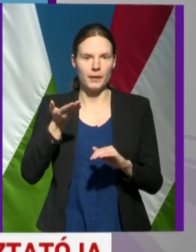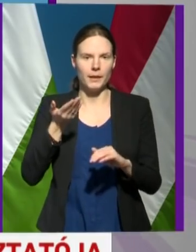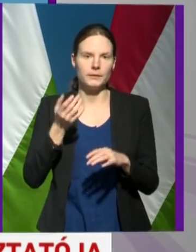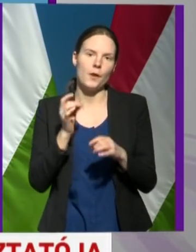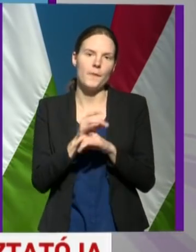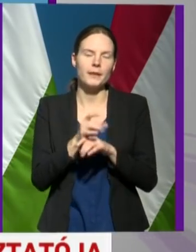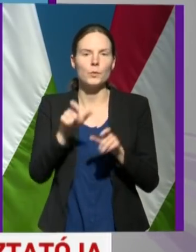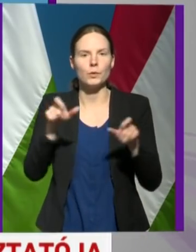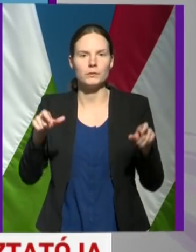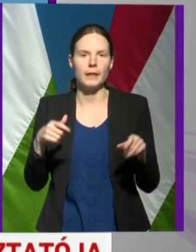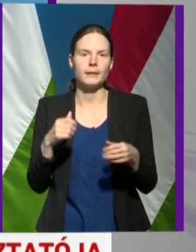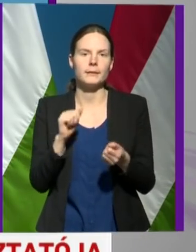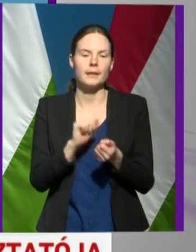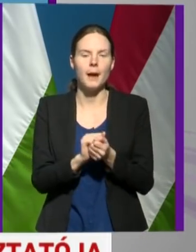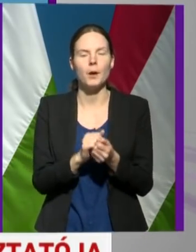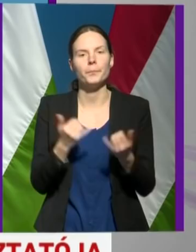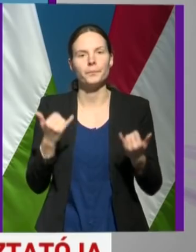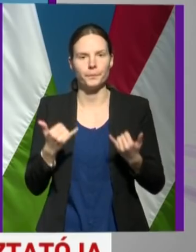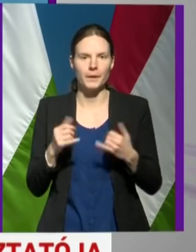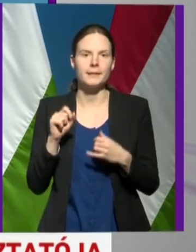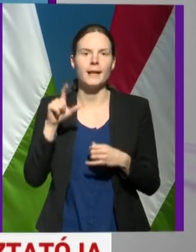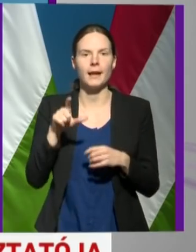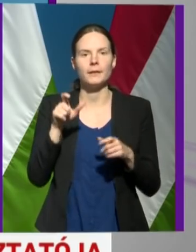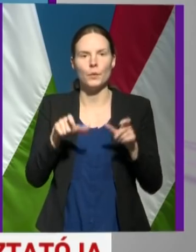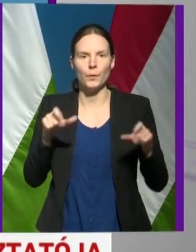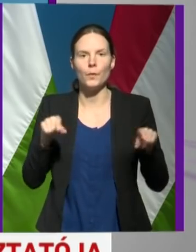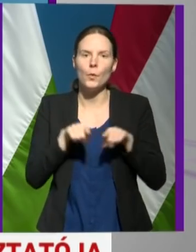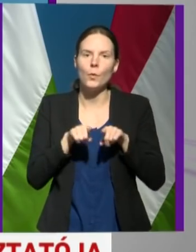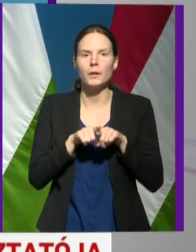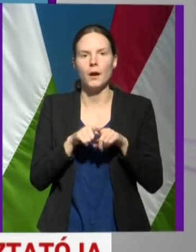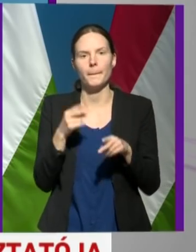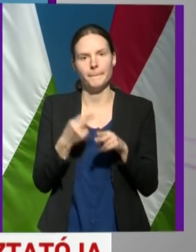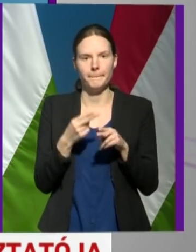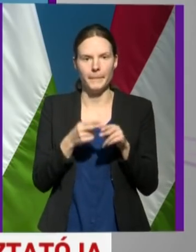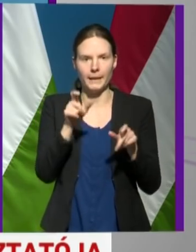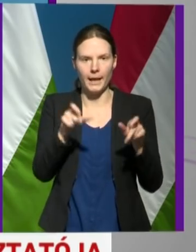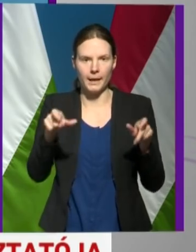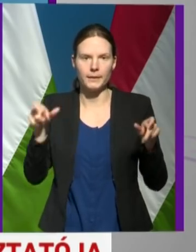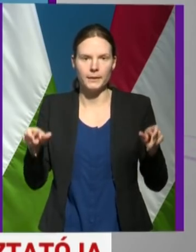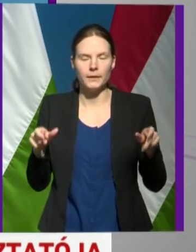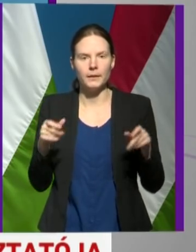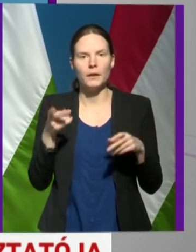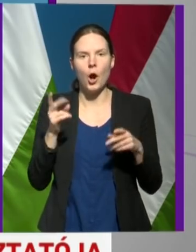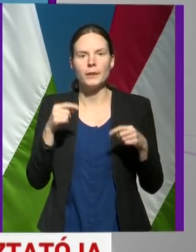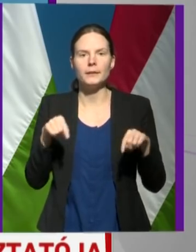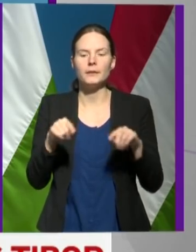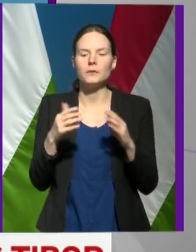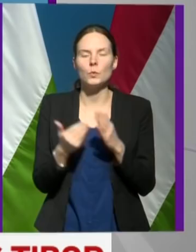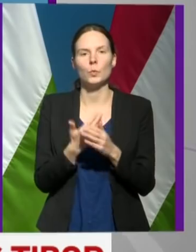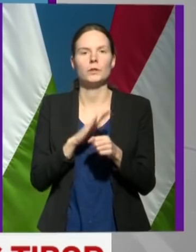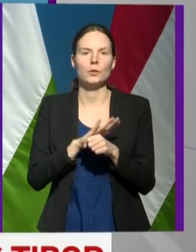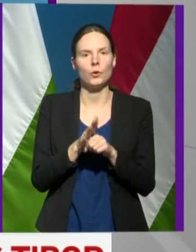fertőzöttek száma. Jelenleg 12 olyan beteget tartunk számon, akik az új